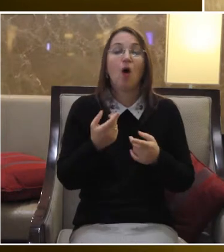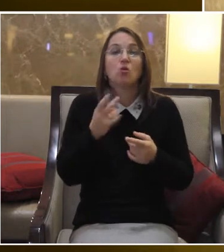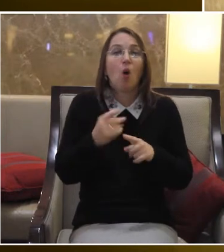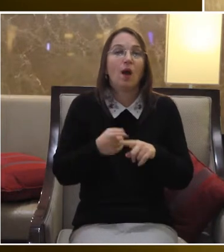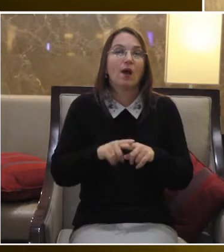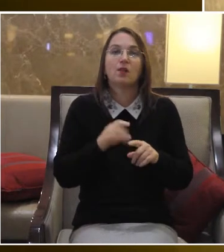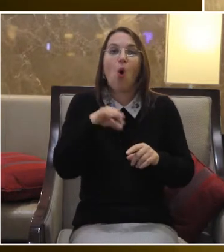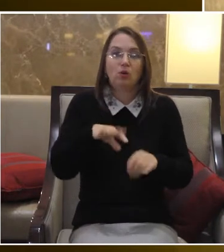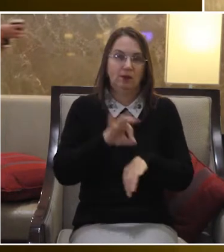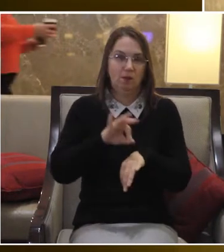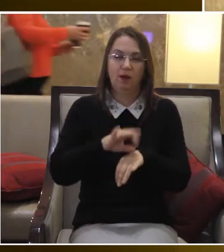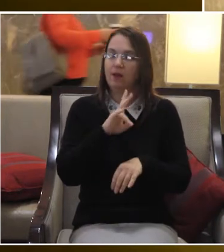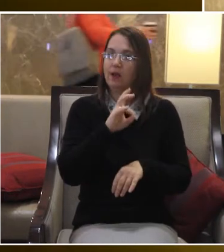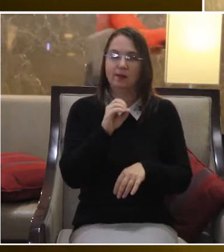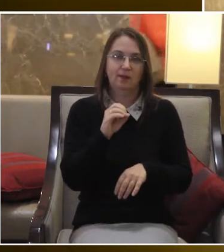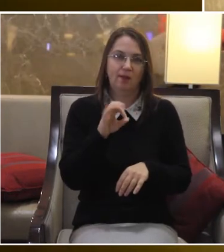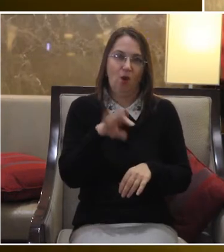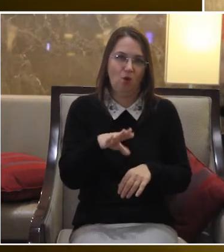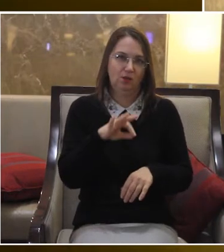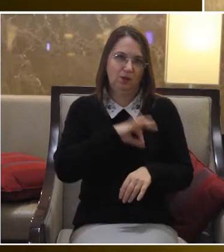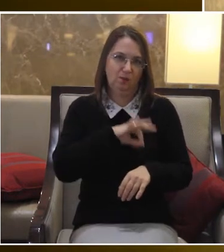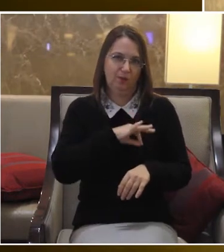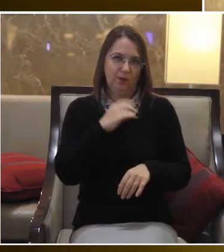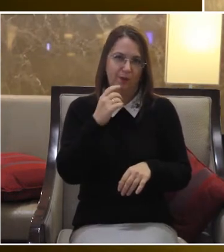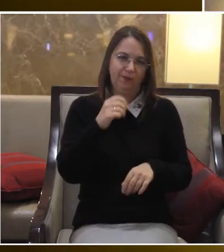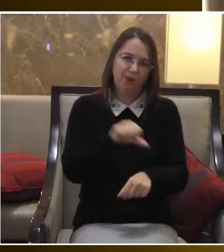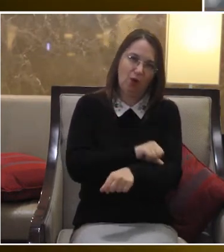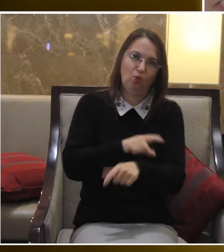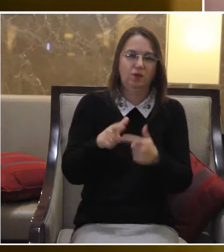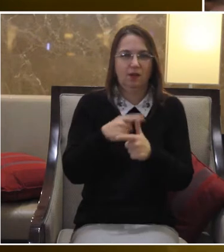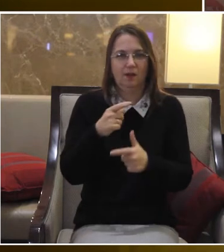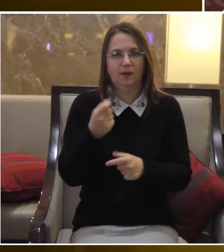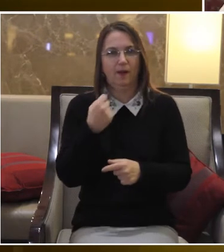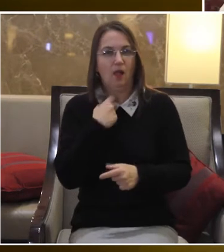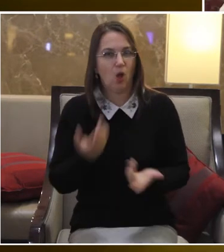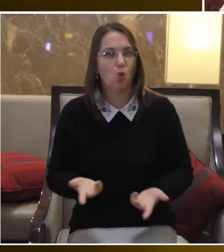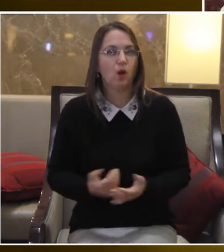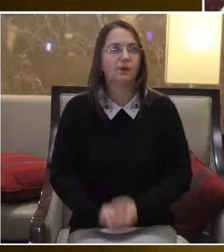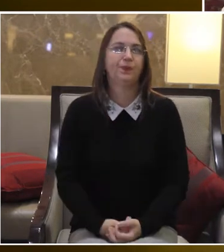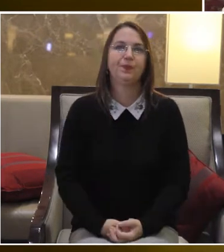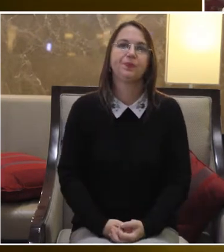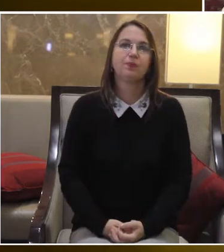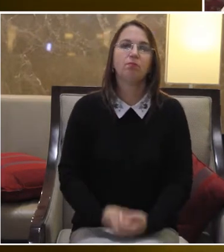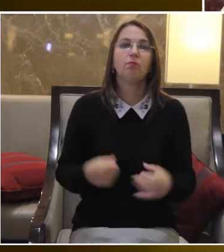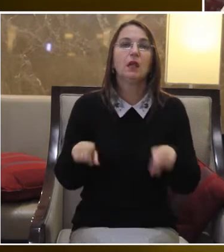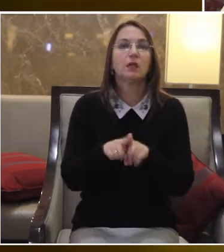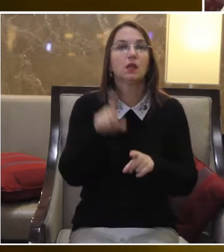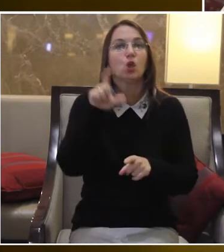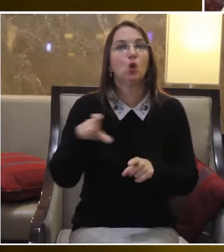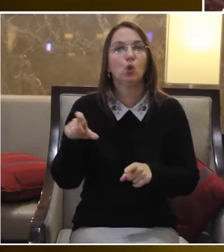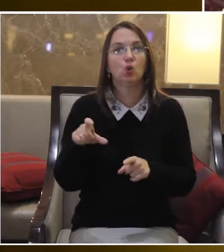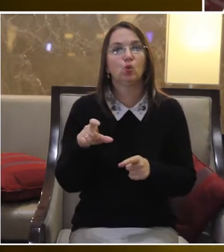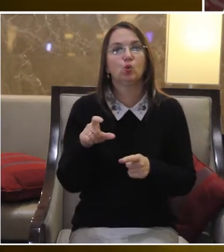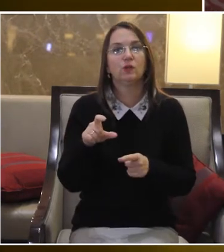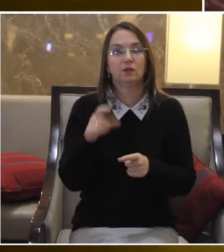в життя якихось там засобів А такі люди мають про собі якісь документи, які